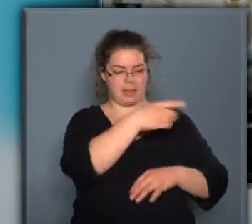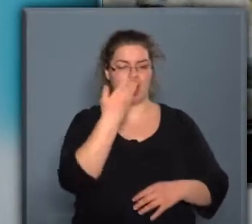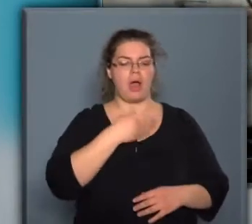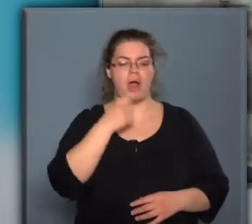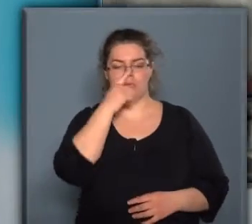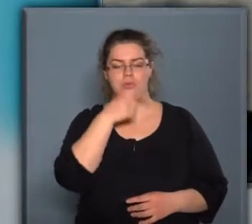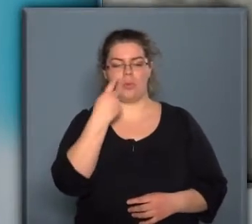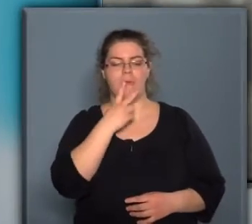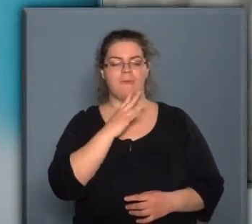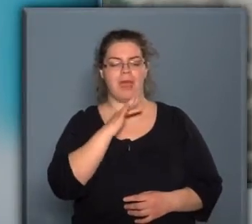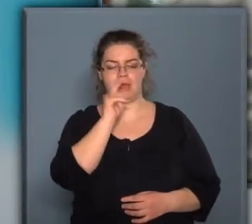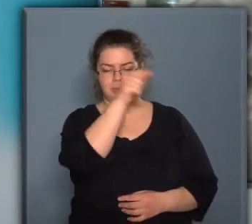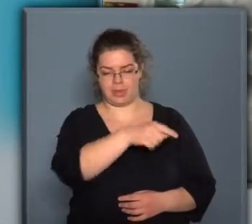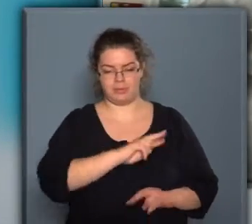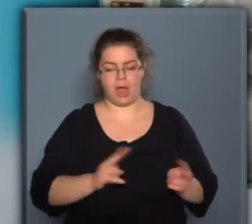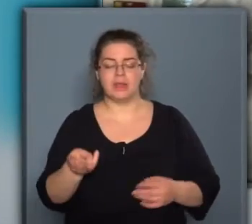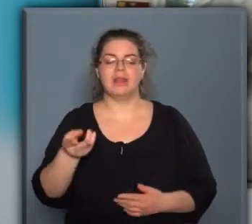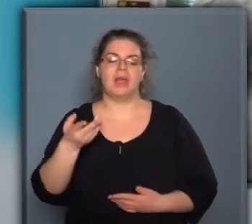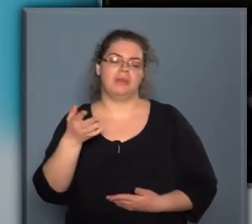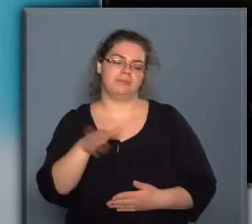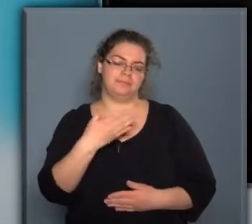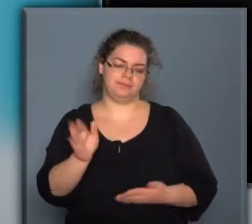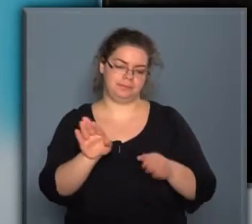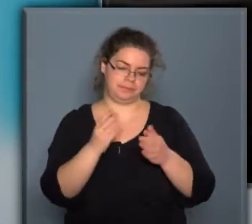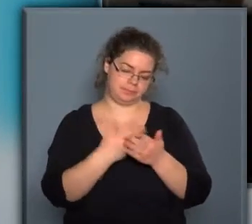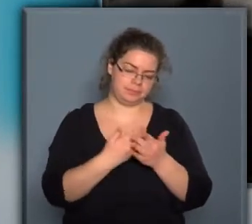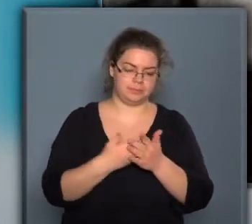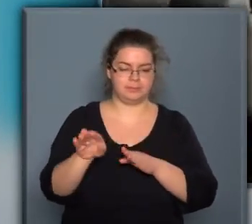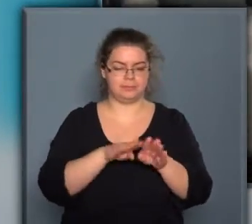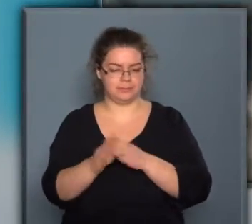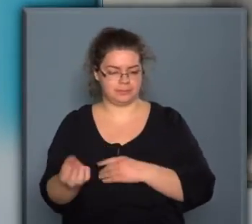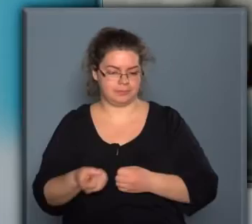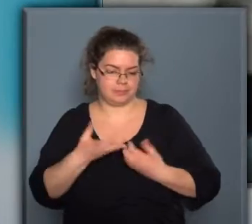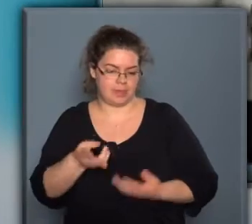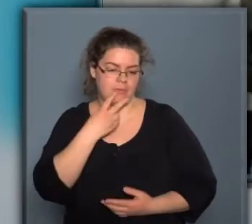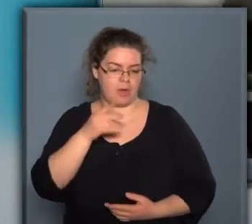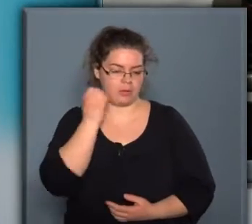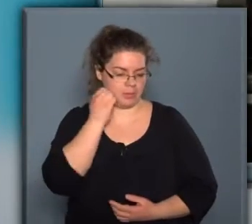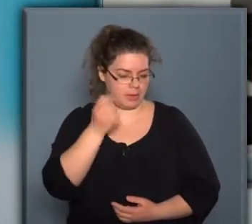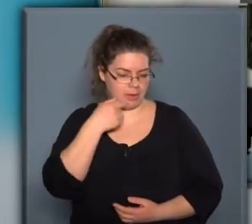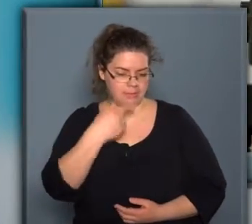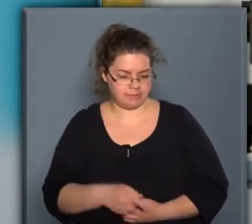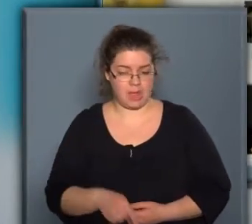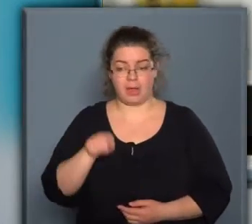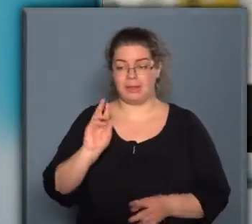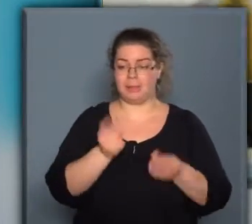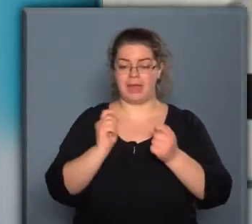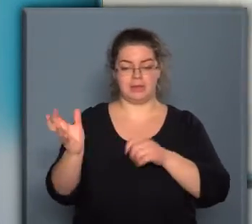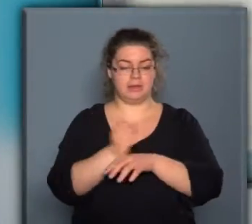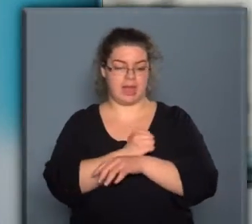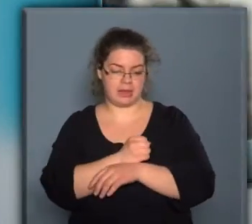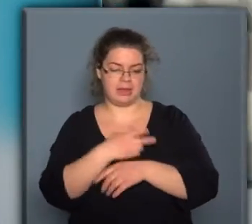nemzetgazdasági miniszter Varga Mihály jelentette be annak az öt cégnek a nevét, amelyek pályázaton elnyerték a lehetőséget, hogy